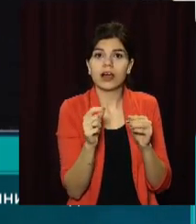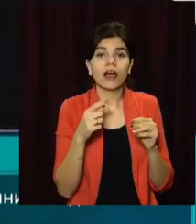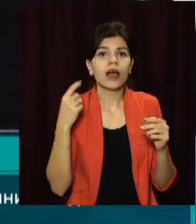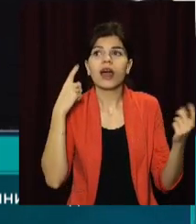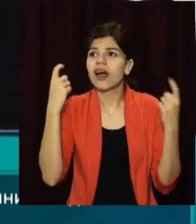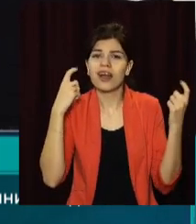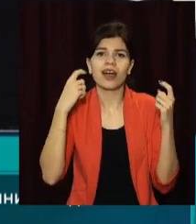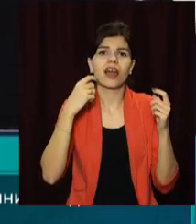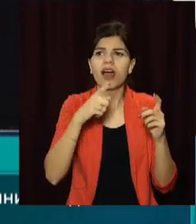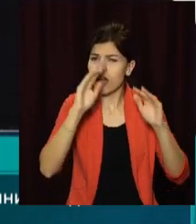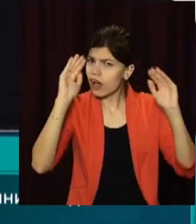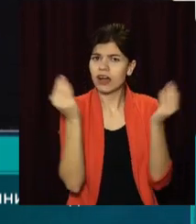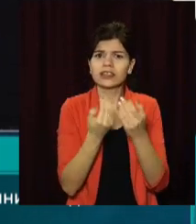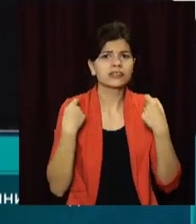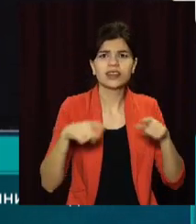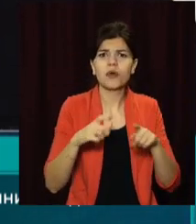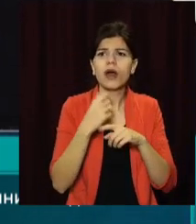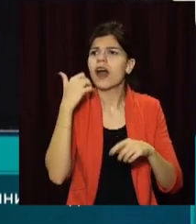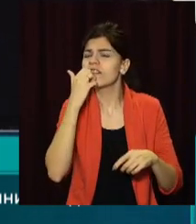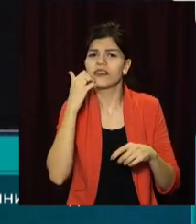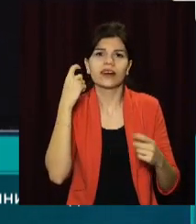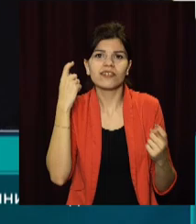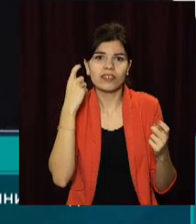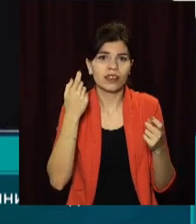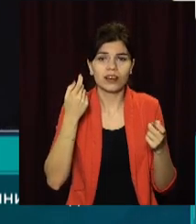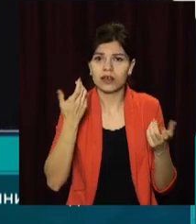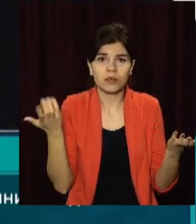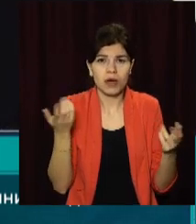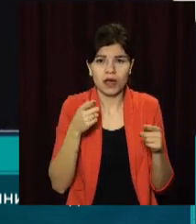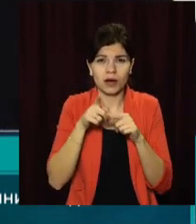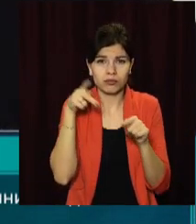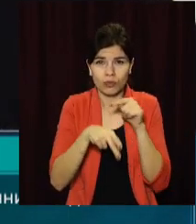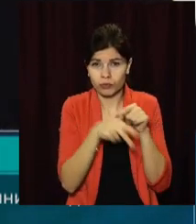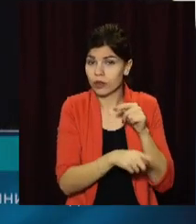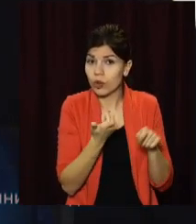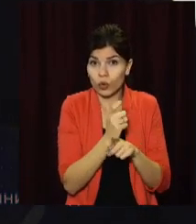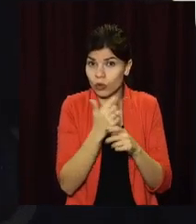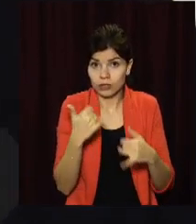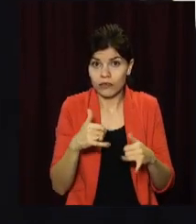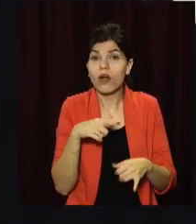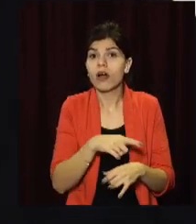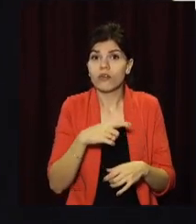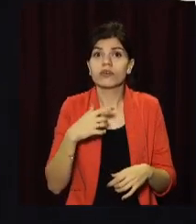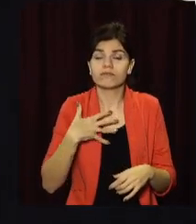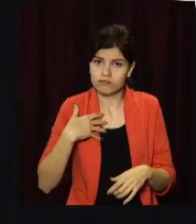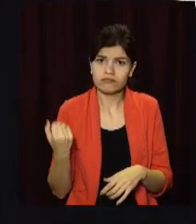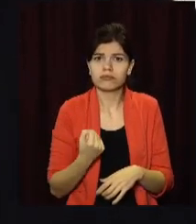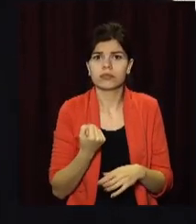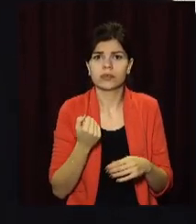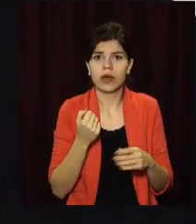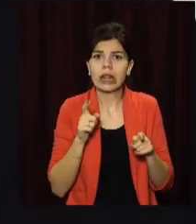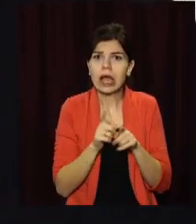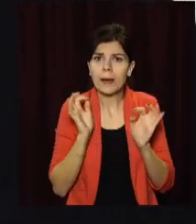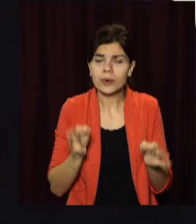будучи в повному оточенні, вони зробили справжнє диво. Тому що вони вибудували так